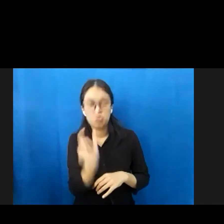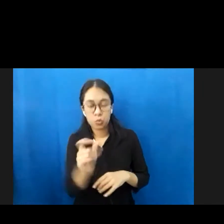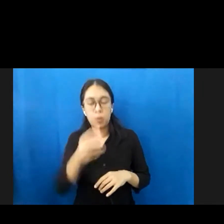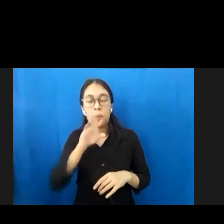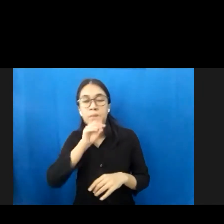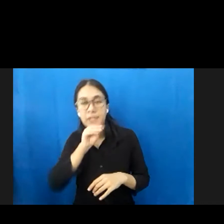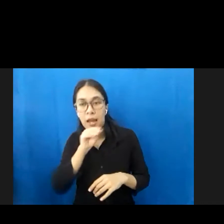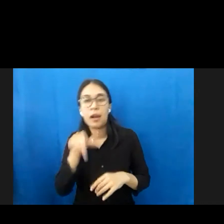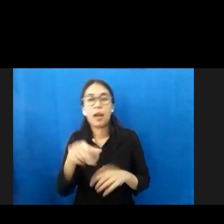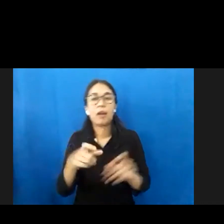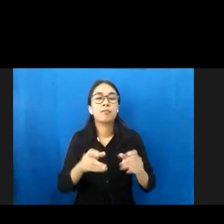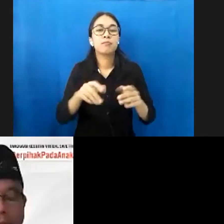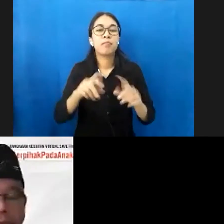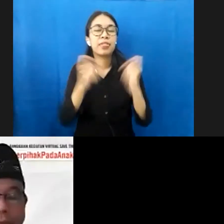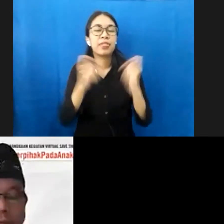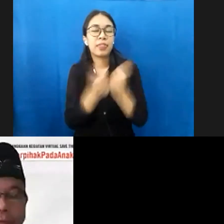kesempatan kami berikan.